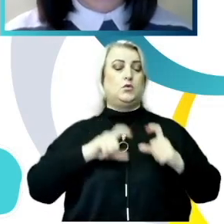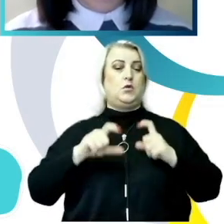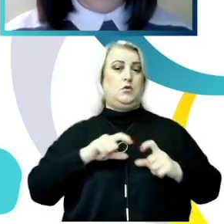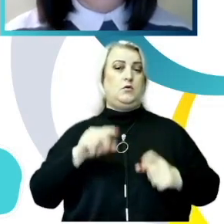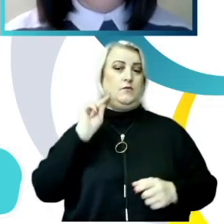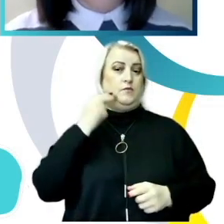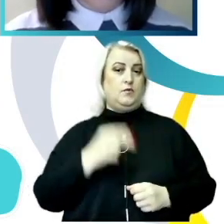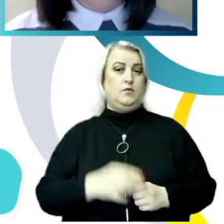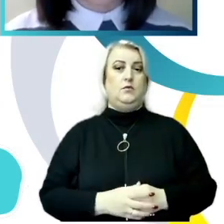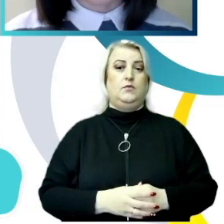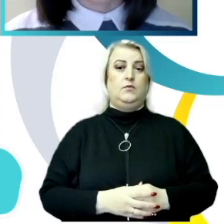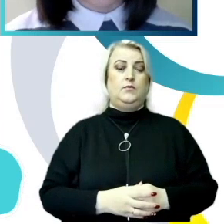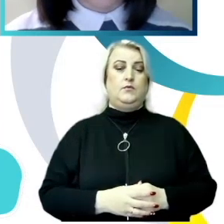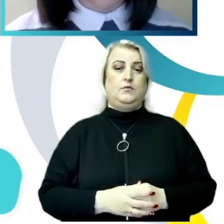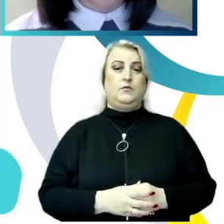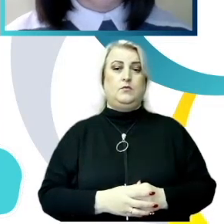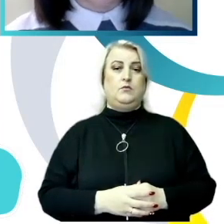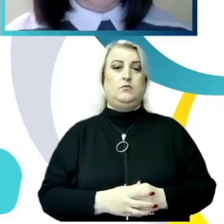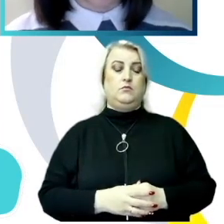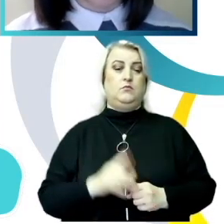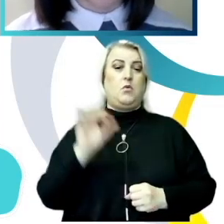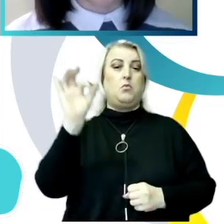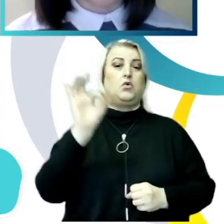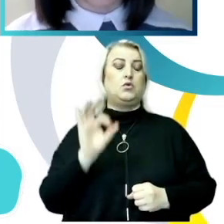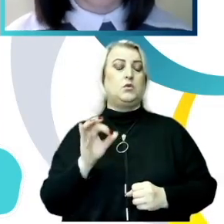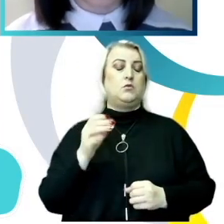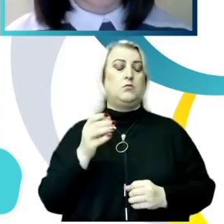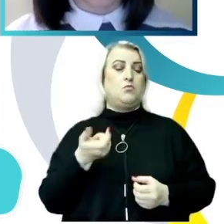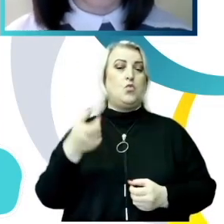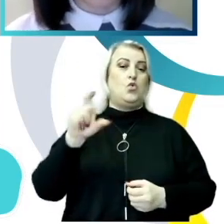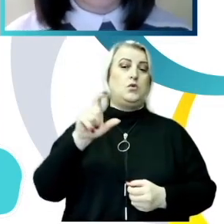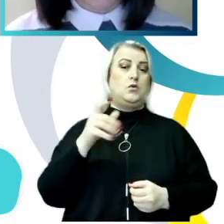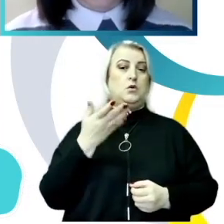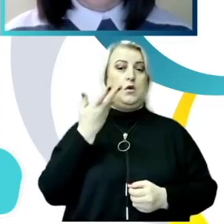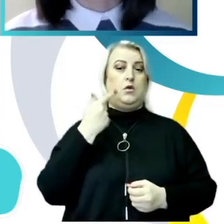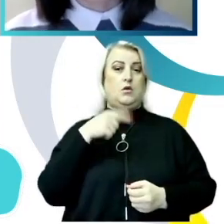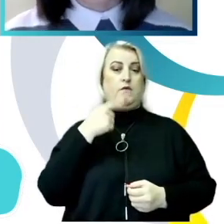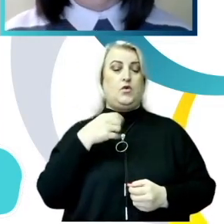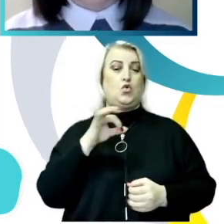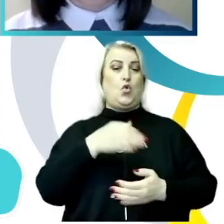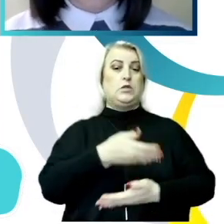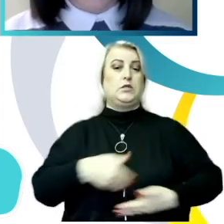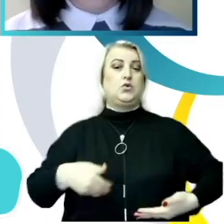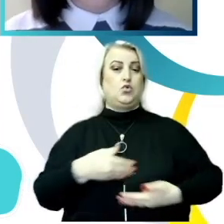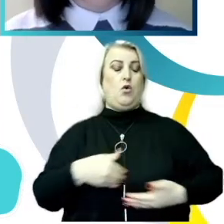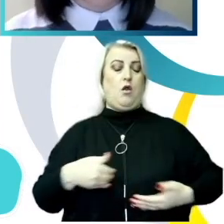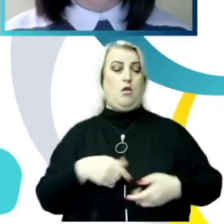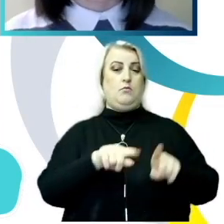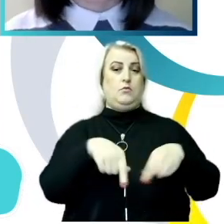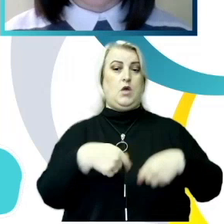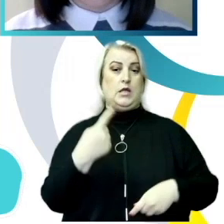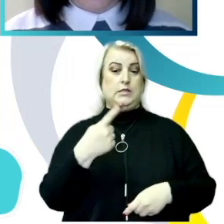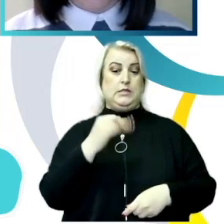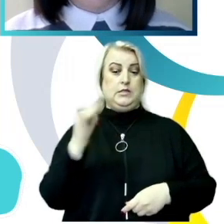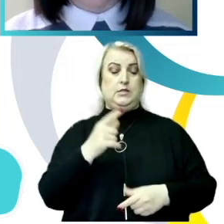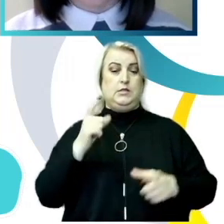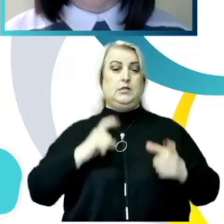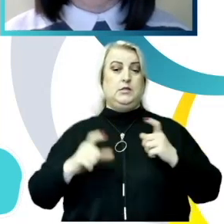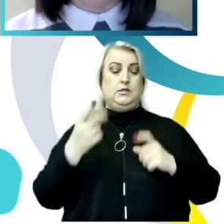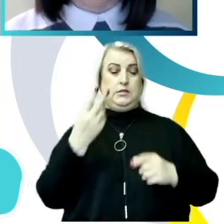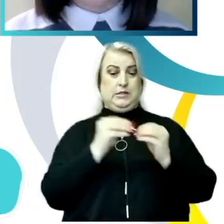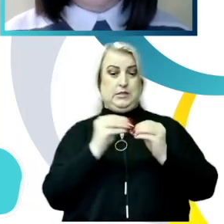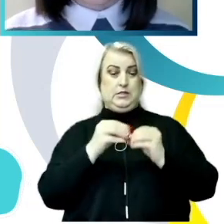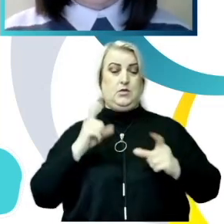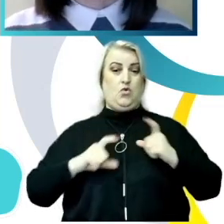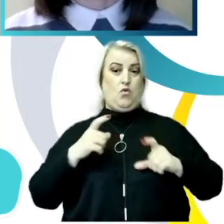spre exemplu, că fonderea este destul de mare atunci când vorbim despre cazuri de hărțire sexuală. Unul din 10 studenți a fost amenințat de